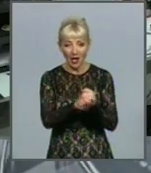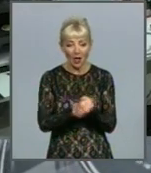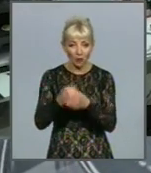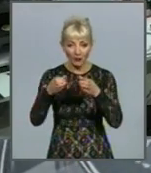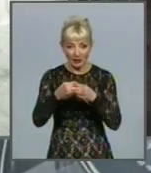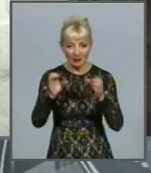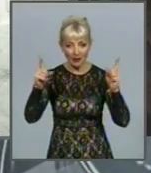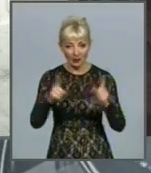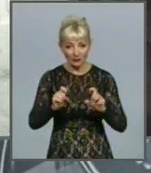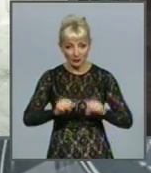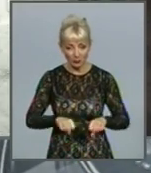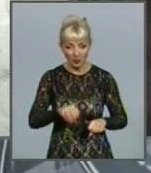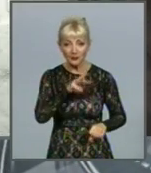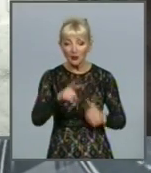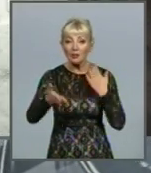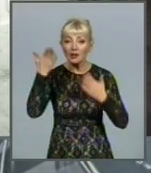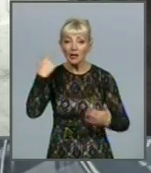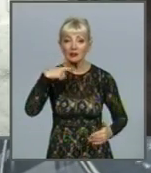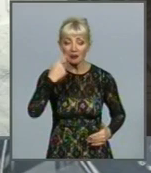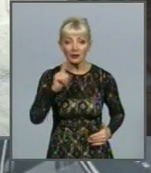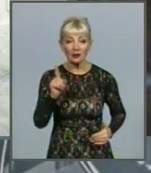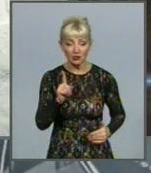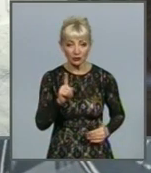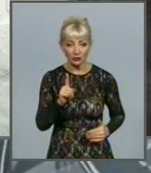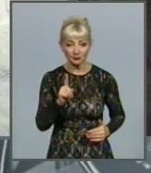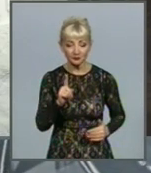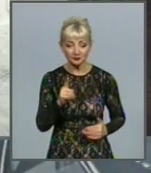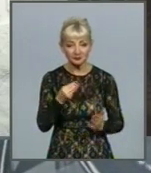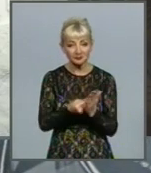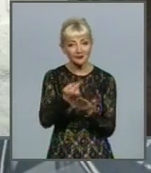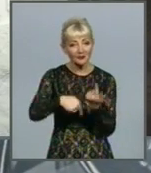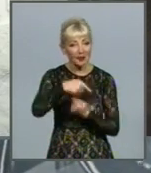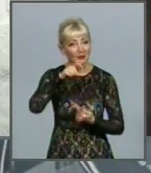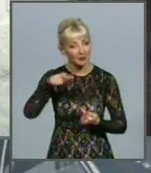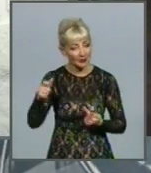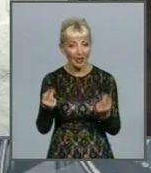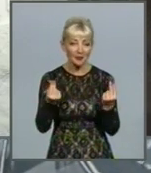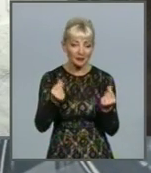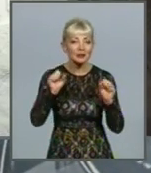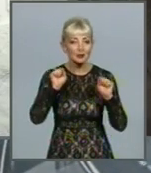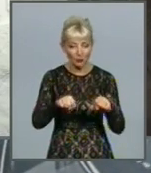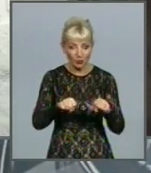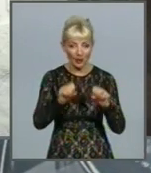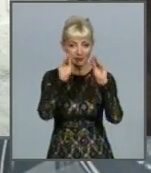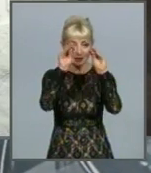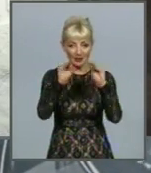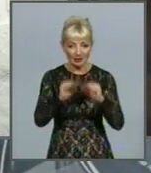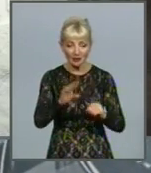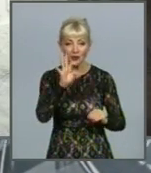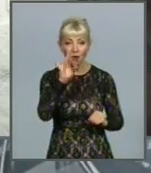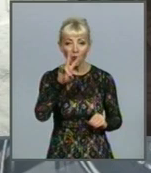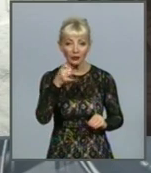відповідальністю. Ми говорили раніше, що фізичні лиця підприємців, бізнес вже може це робити онлайн. Прийшло час і